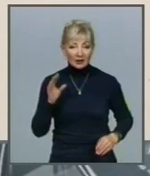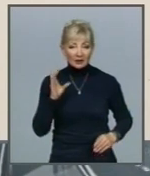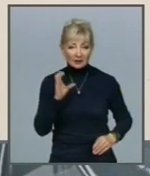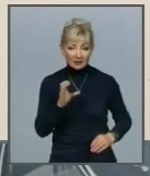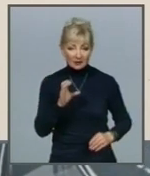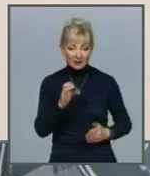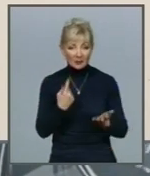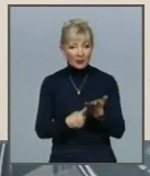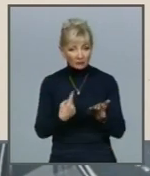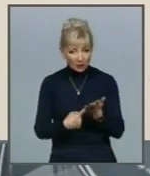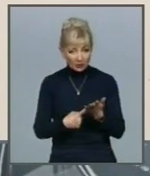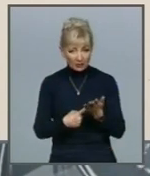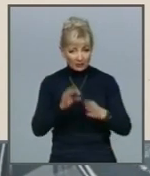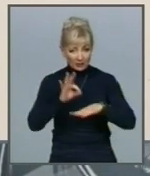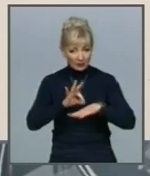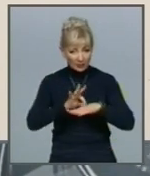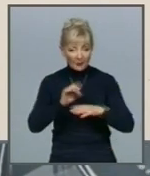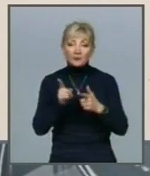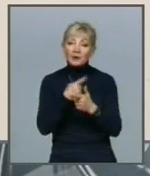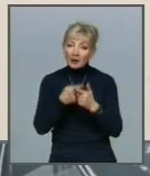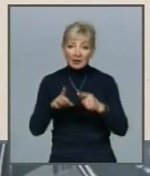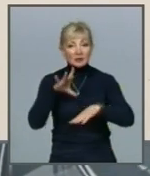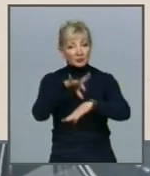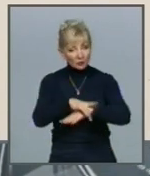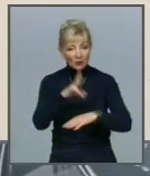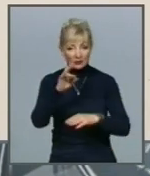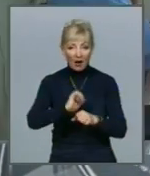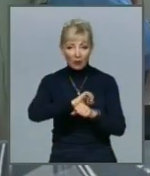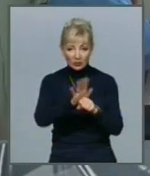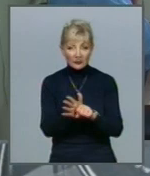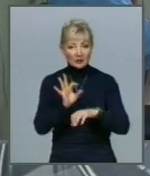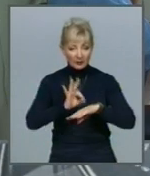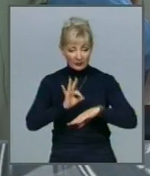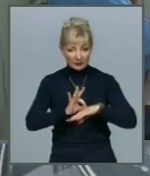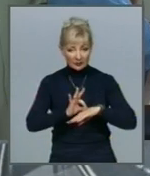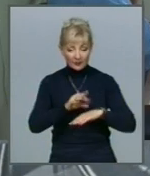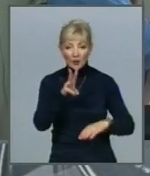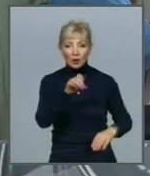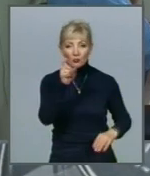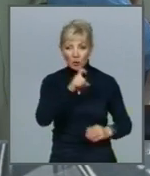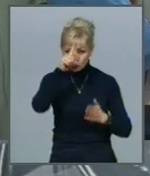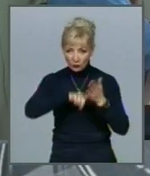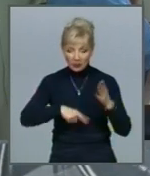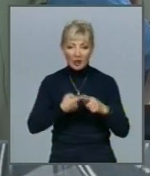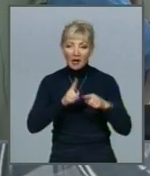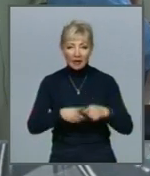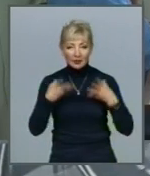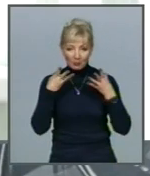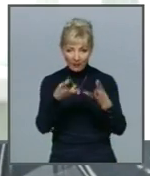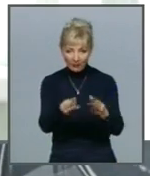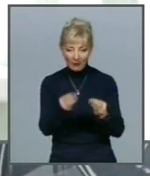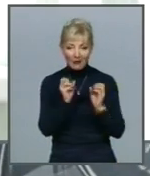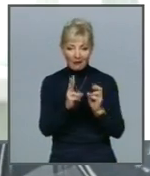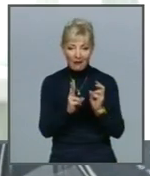підтвердженим діагнозом або з підозрою на коронавірусну хворобу У МОЗ впевнені, цьому посприяли як